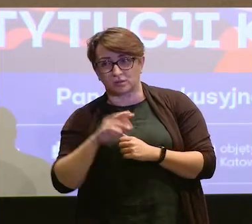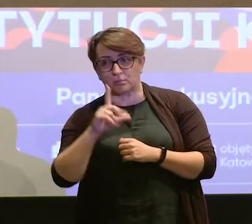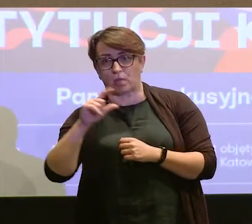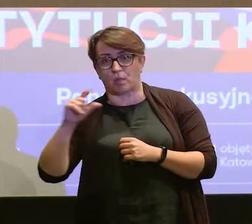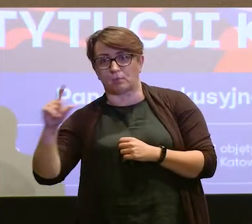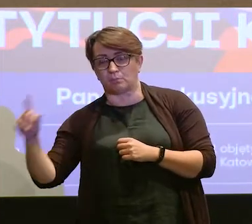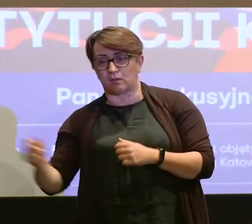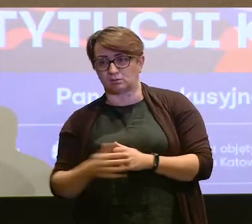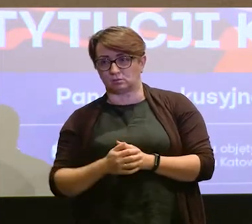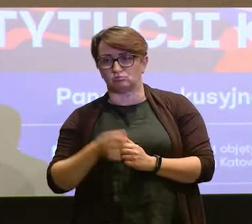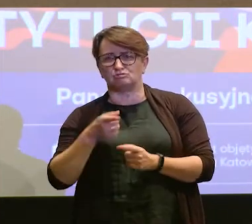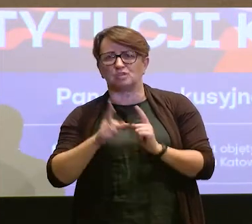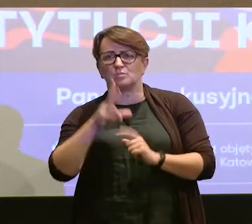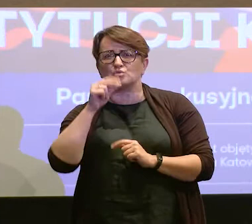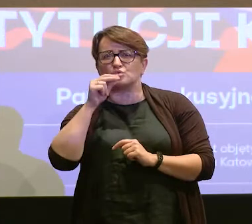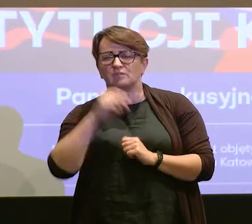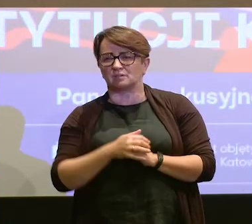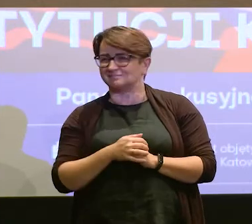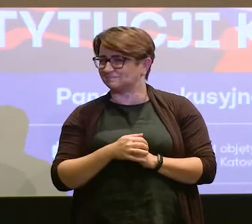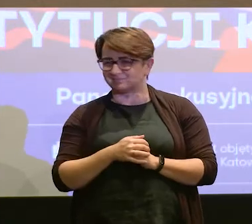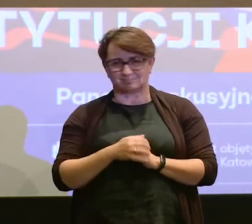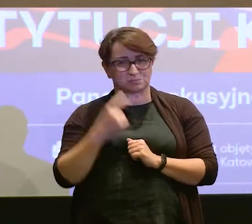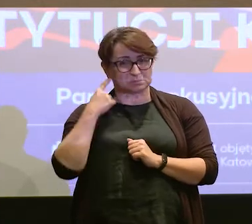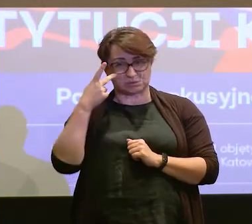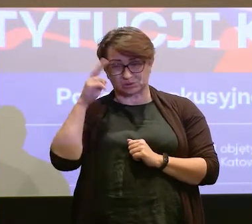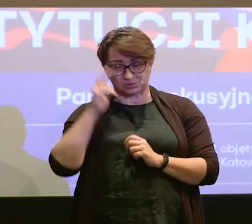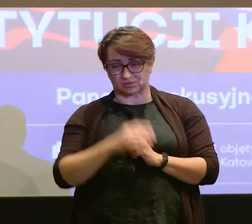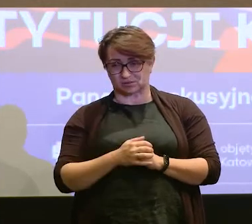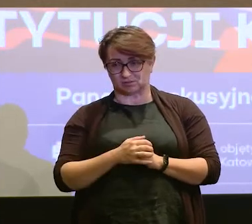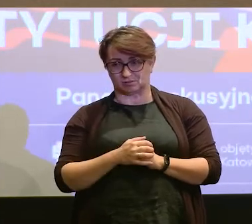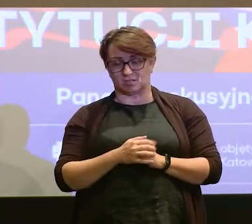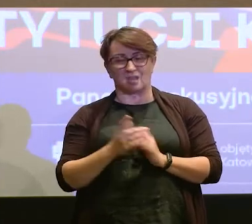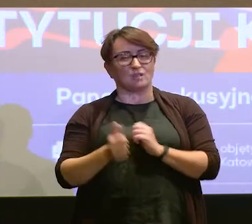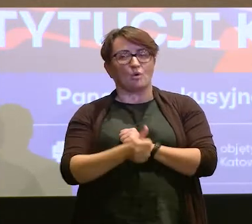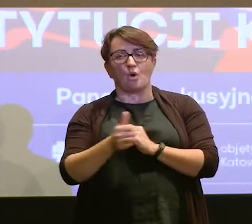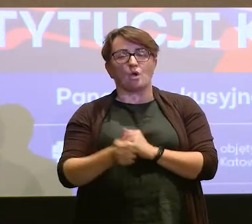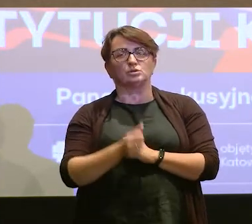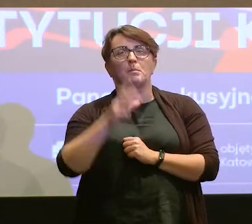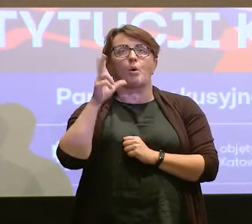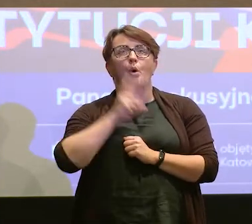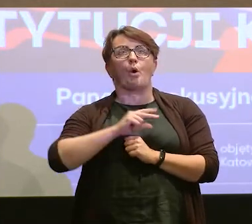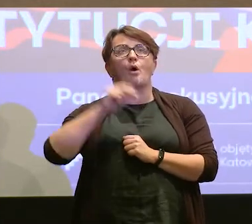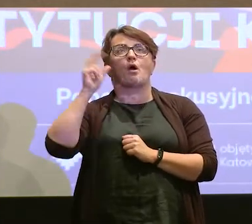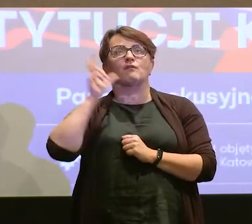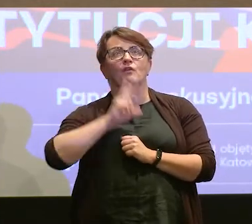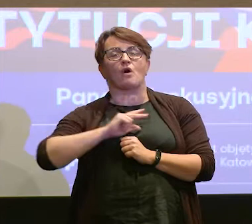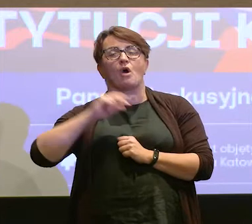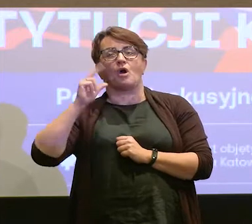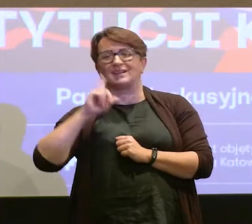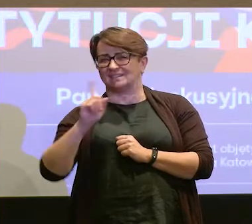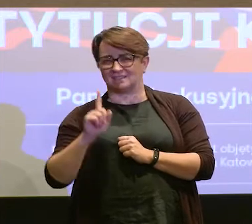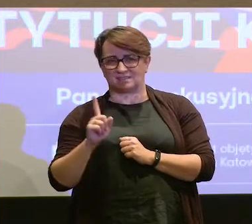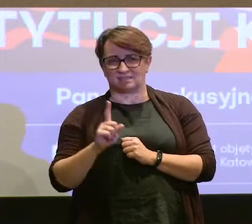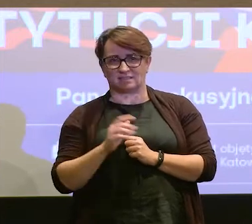Tak szybko mówiliśmy. To nie chodzi o wielkie, powolne mówienie. Ale